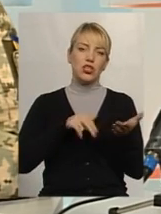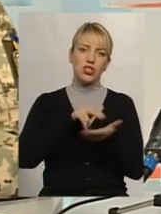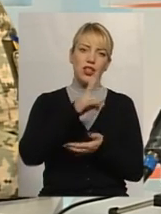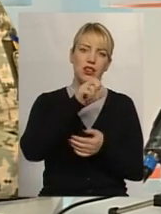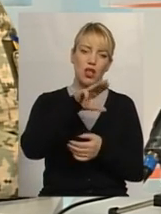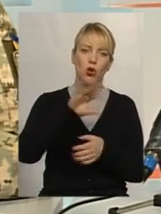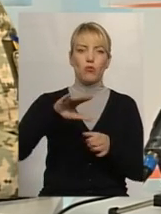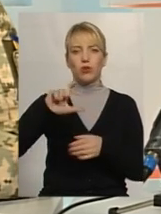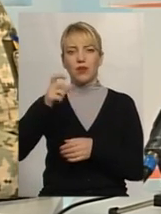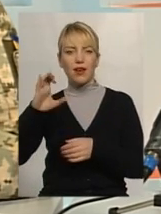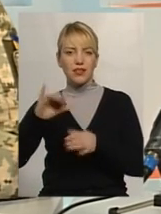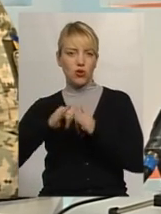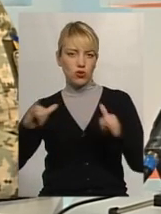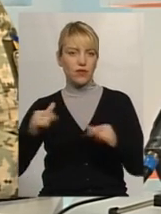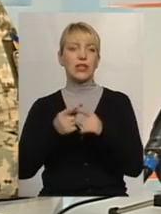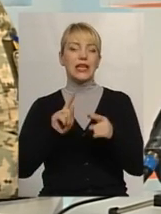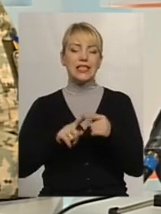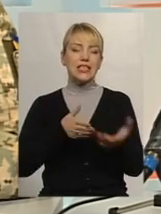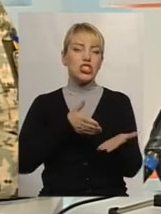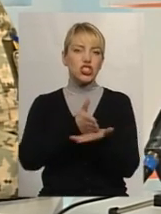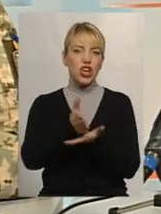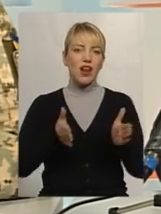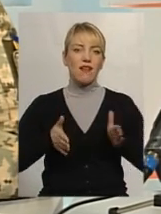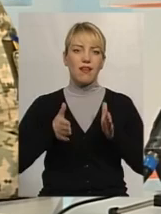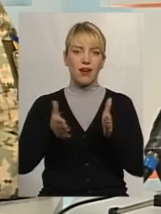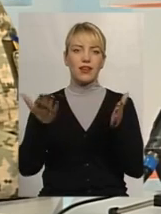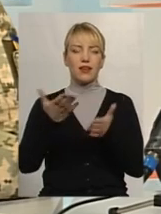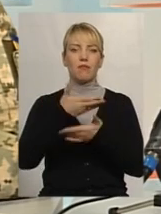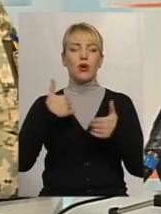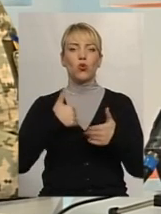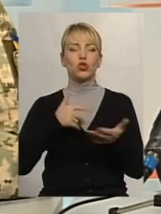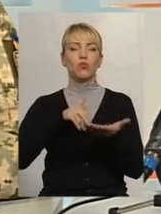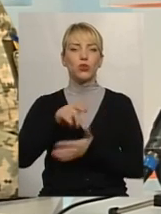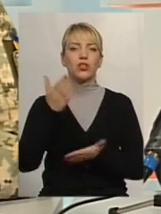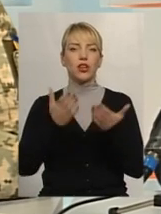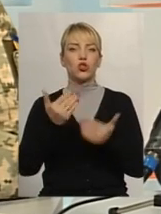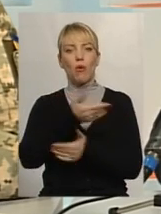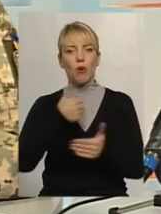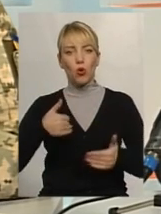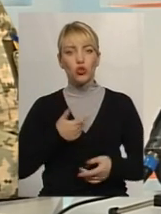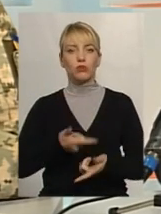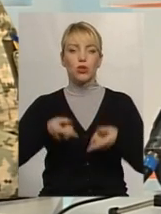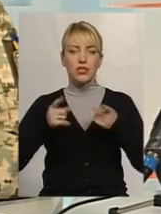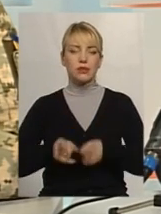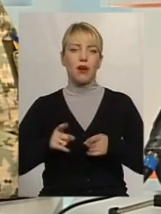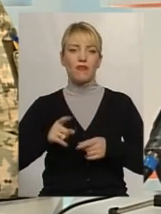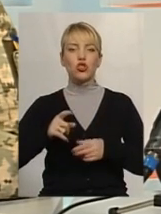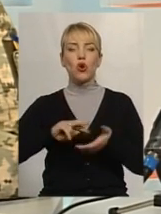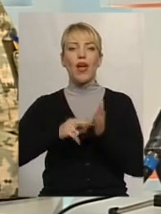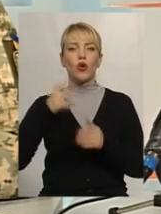Європейському Союзі. І це той шлях, який ми теж хочемо пройти, якщо ми хочемо справжню економіку,